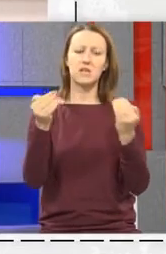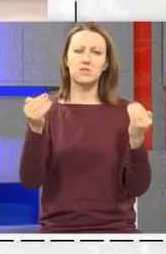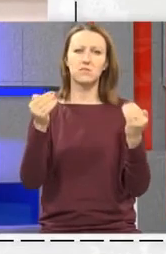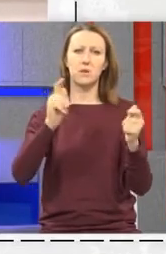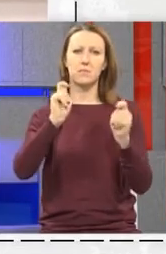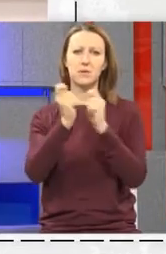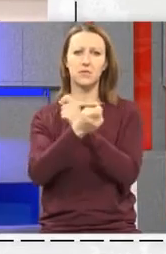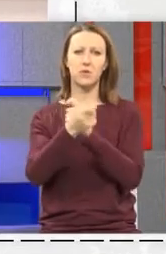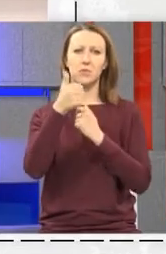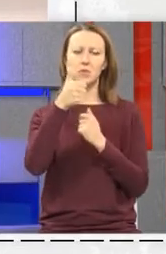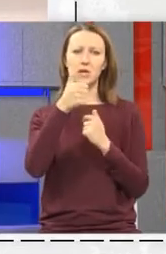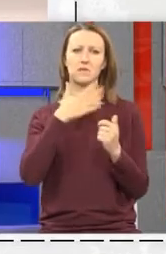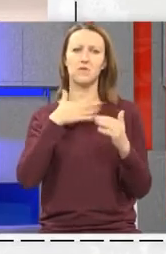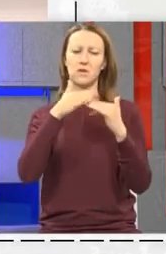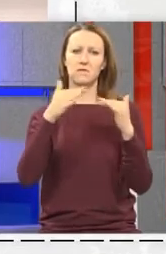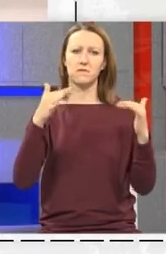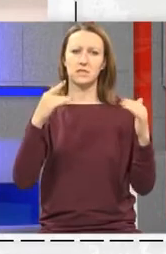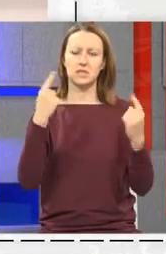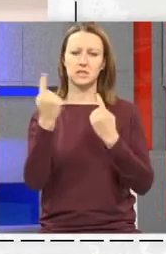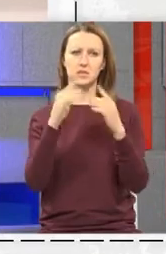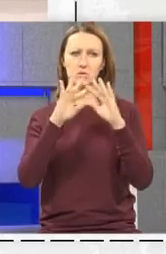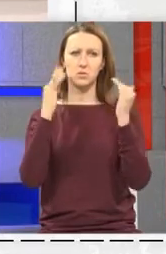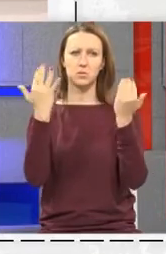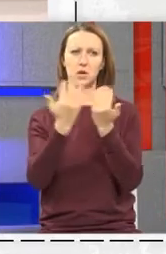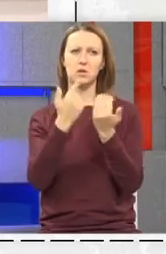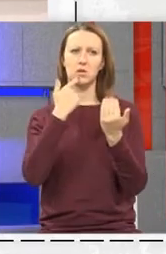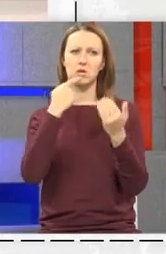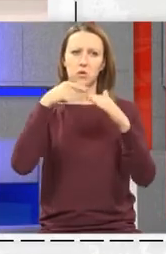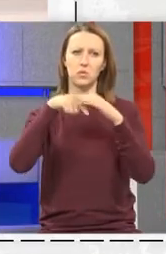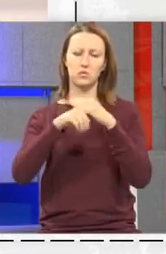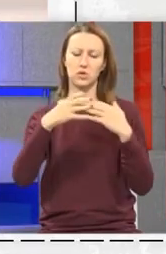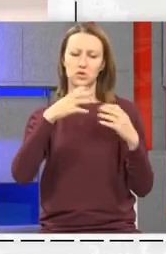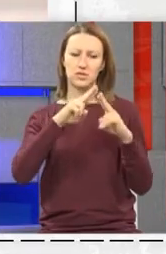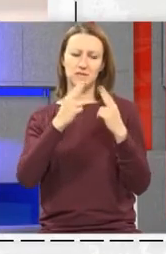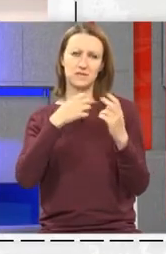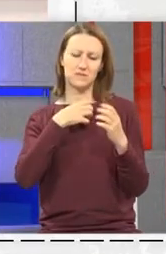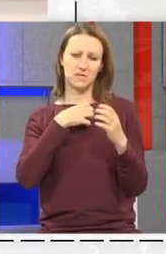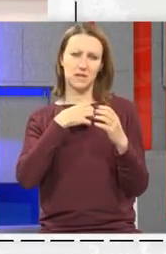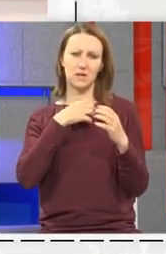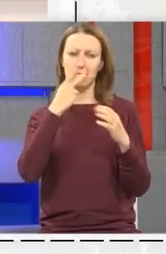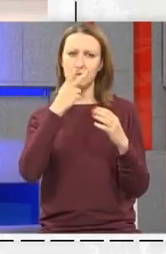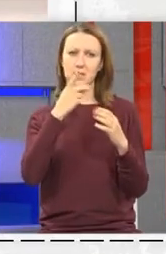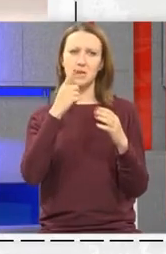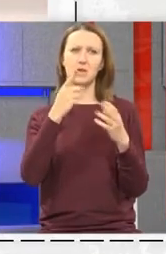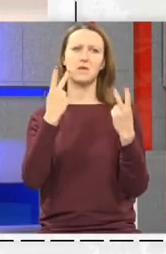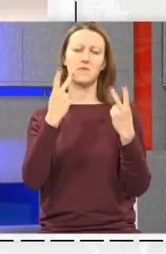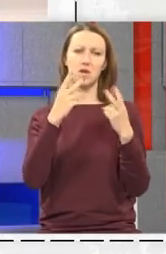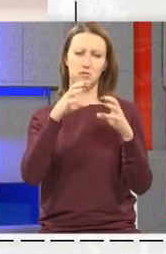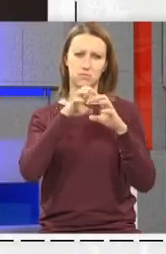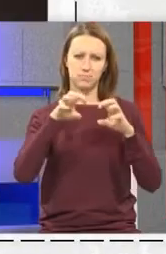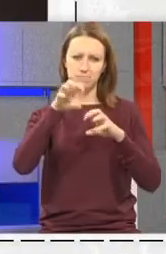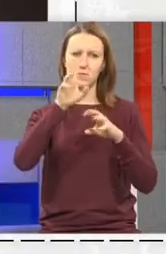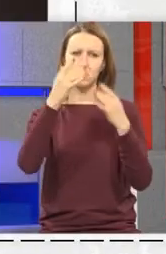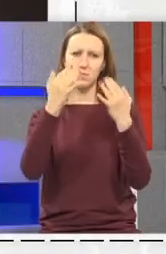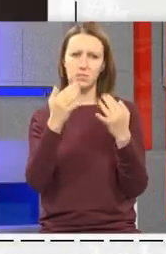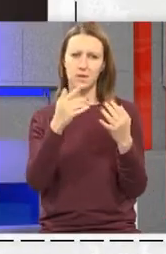u principu se pretvorila u jedan svojvrstni ambijent Koji dočarava Mario unutrašnji svijet Znači, osim njegovih skuptura kojima je glavni fokus izložbe